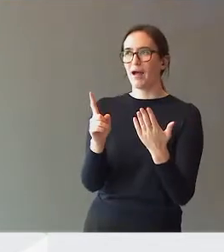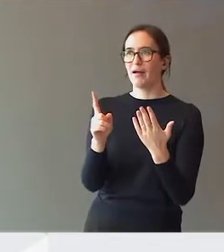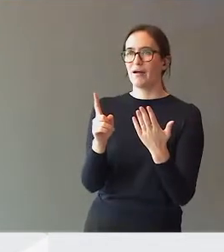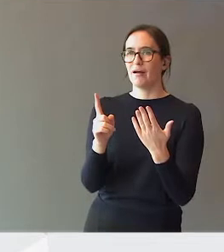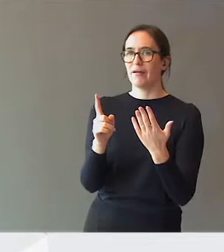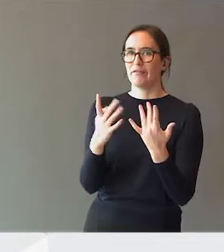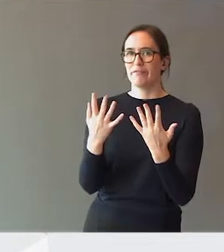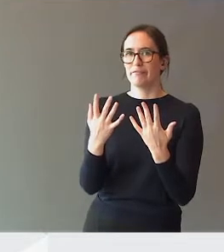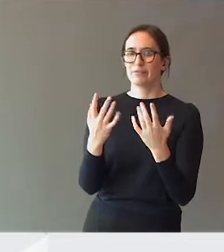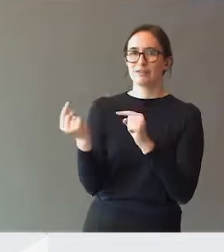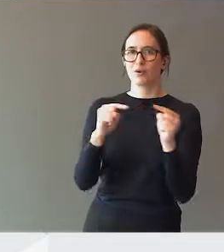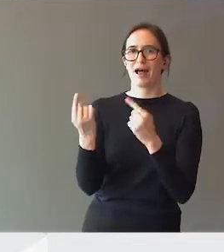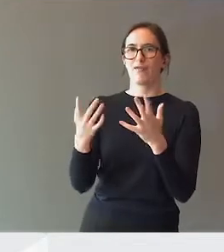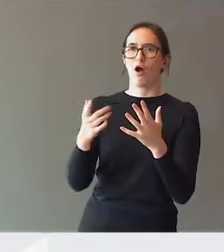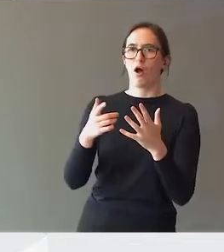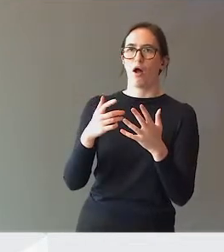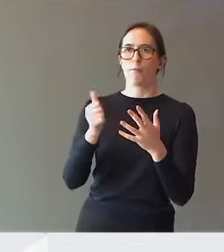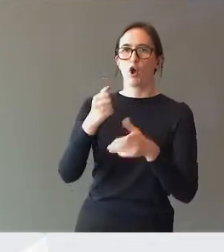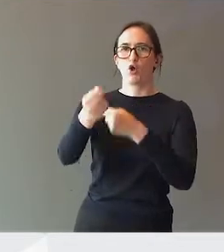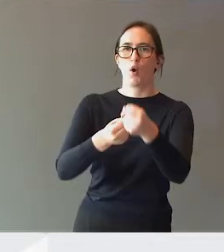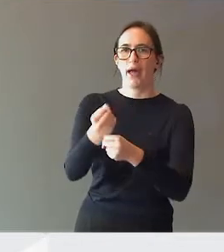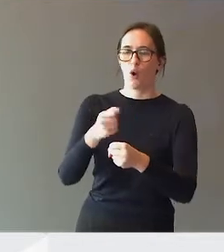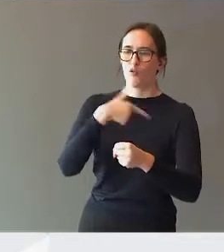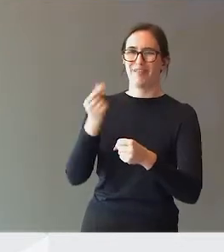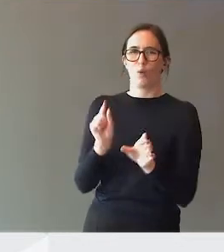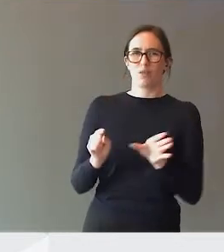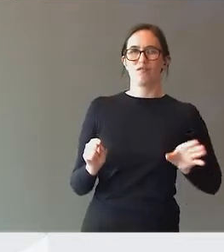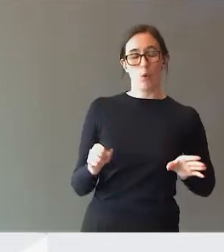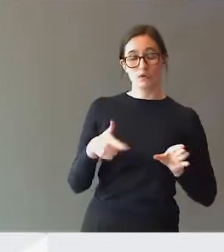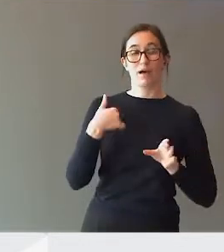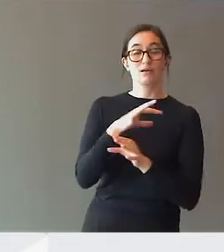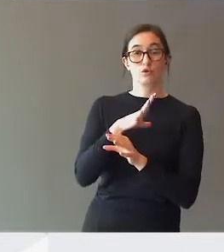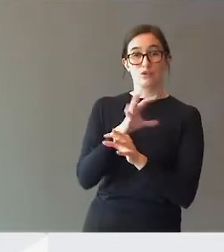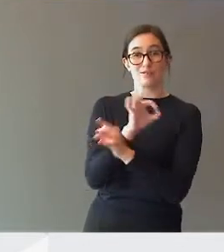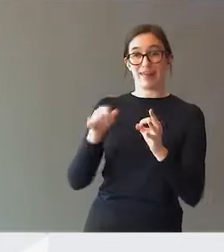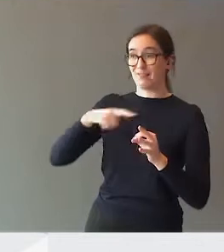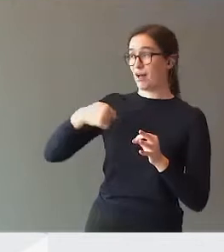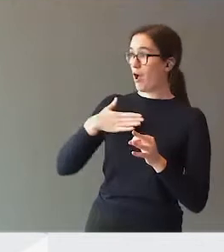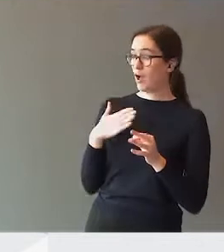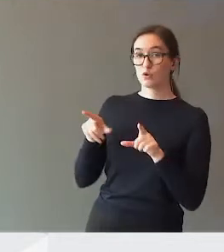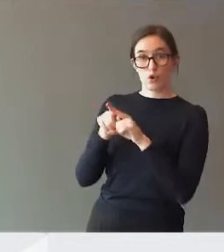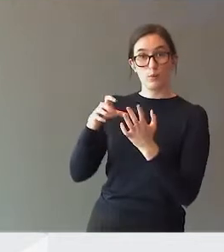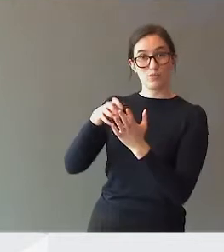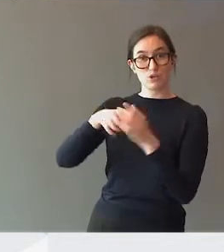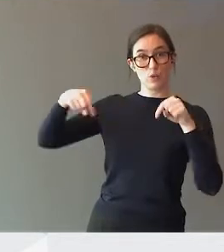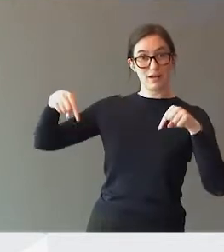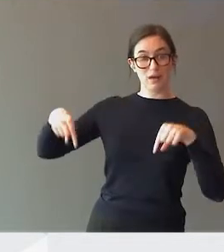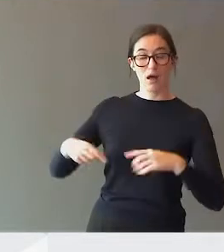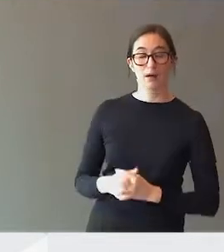gjøre, og så er det ingen som forholder seg til oss. Så jeg synes det er flott den posisjonen vi da har i dag. Jeg opplever at